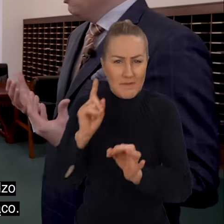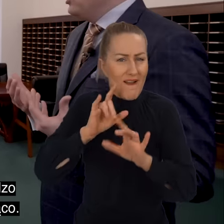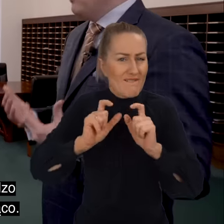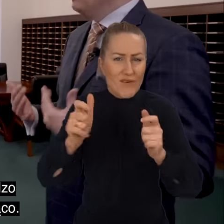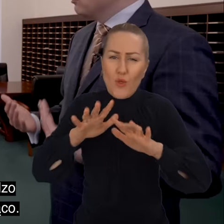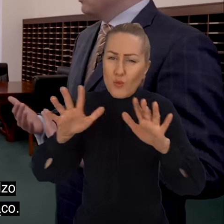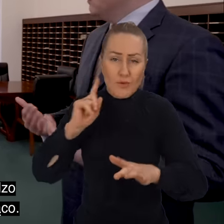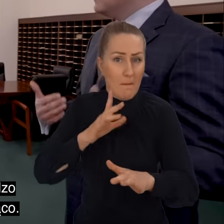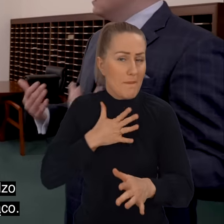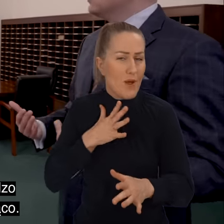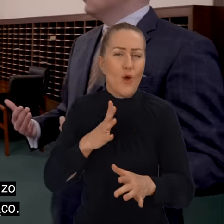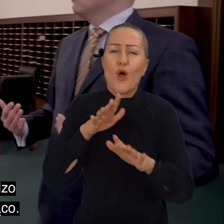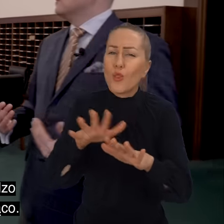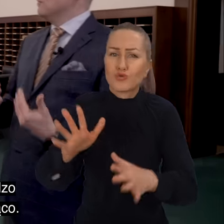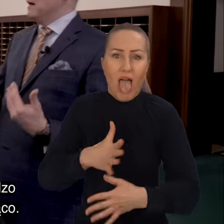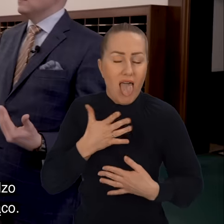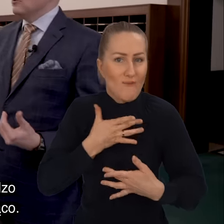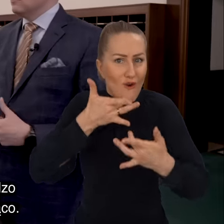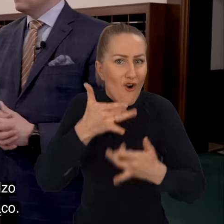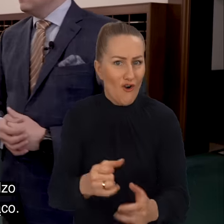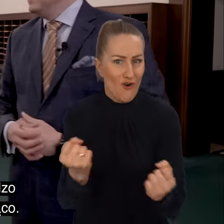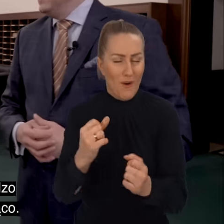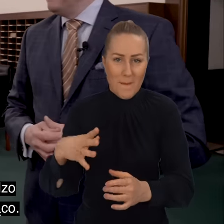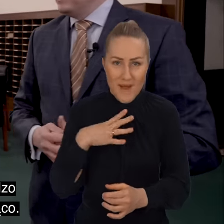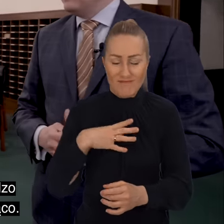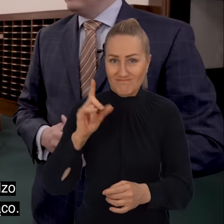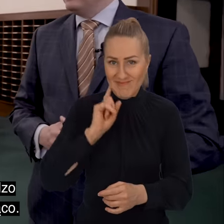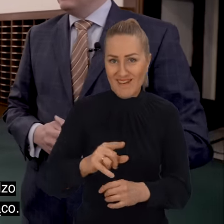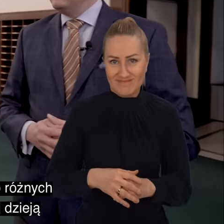prawda? Bo to się działo dużo, bardzo emocjonująco, bardzo gorąco.